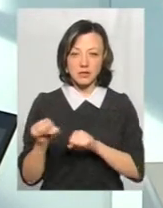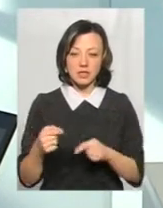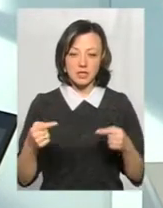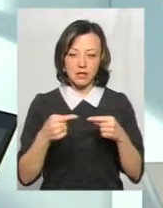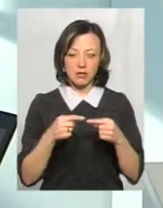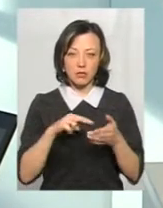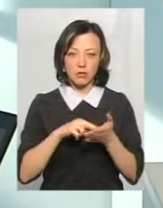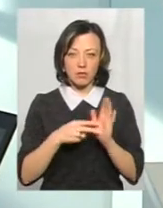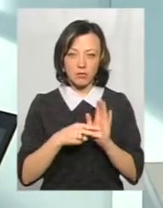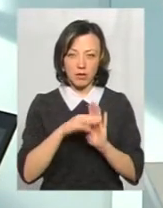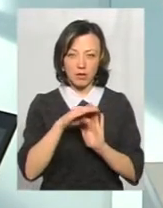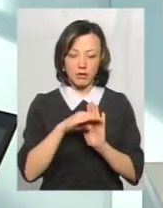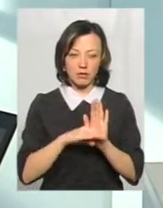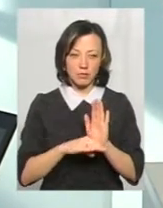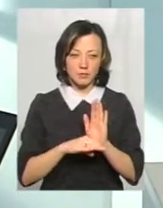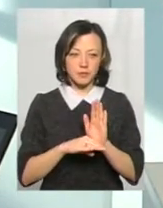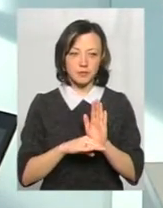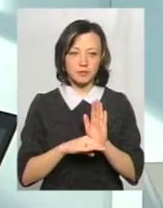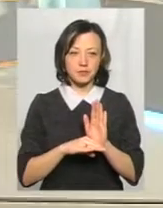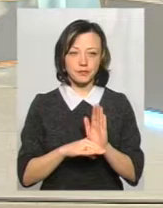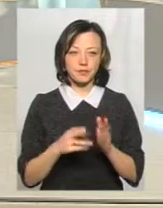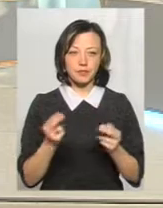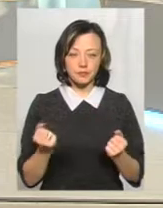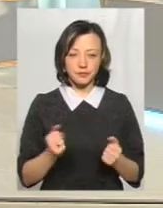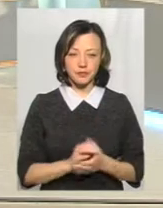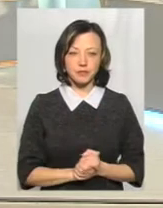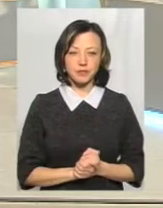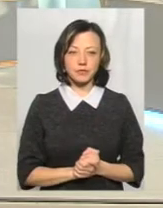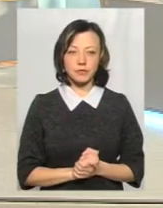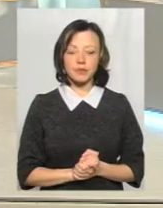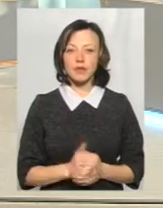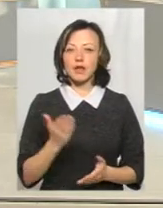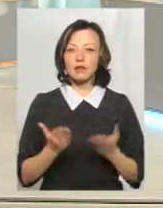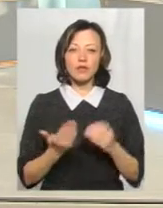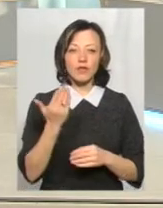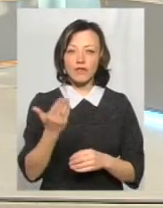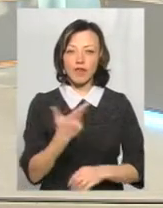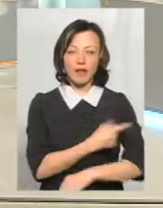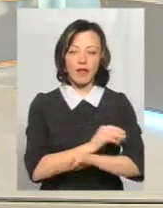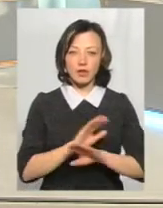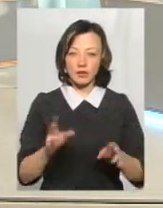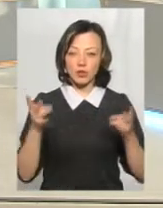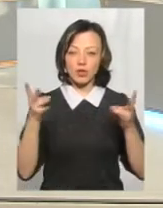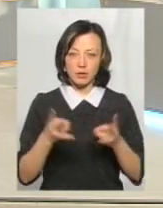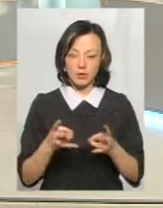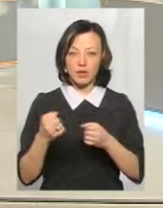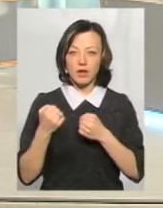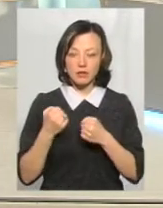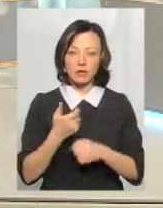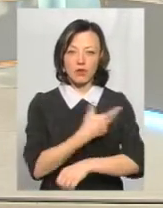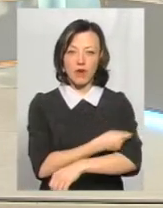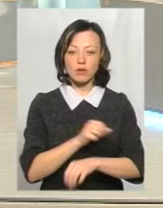графіка щеплення. Якщо ви не вакциновані, то потрібно вакцинуватися. Це можна